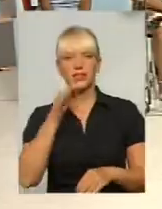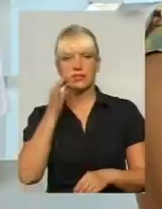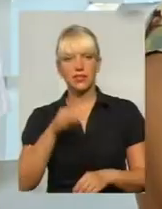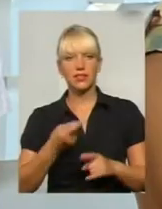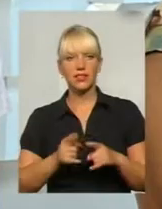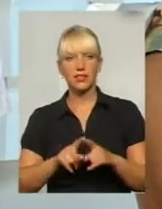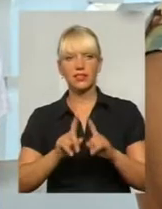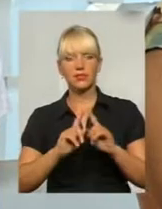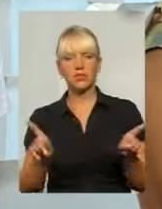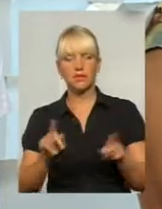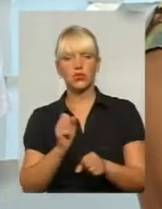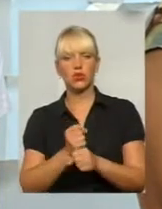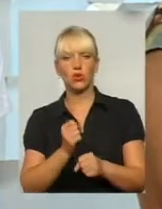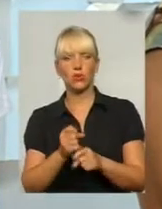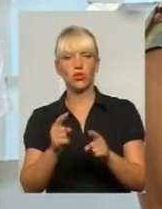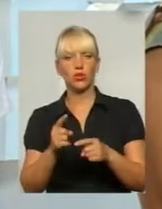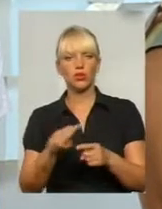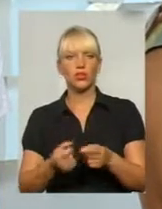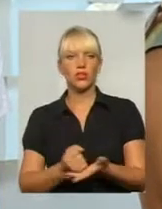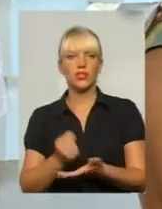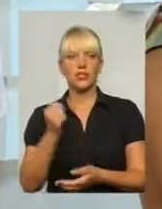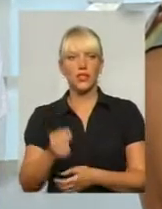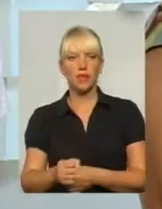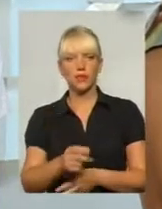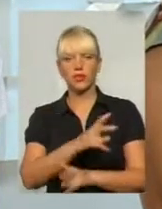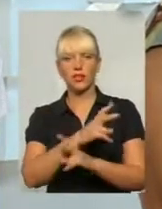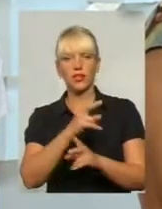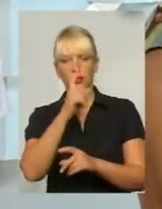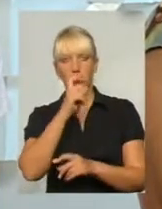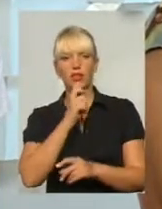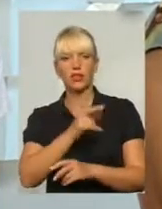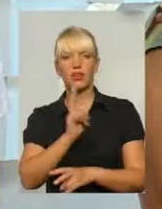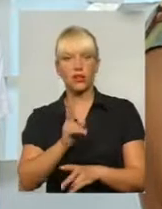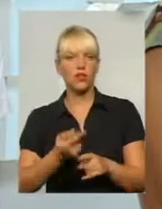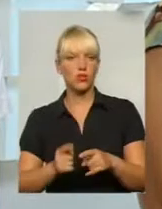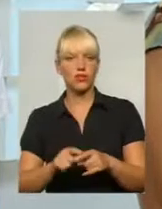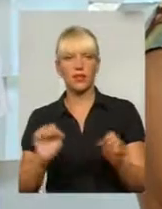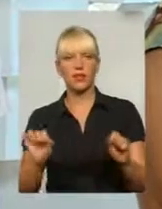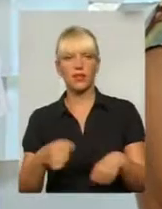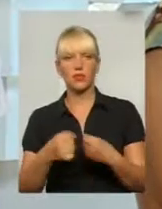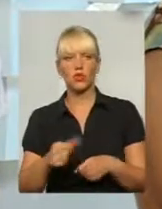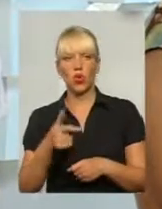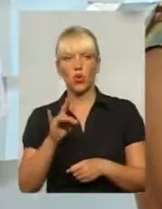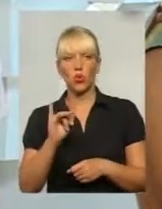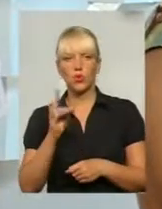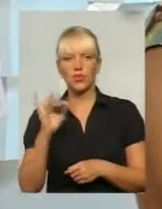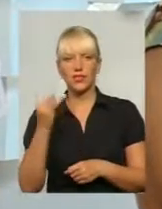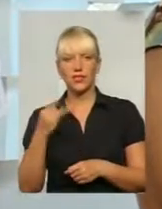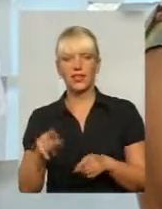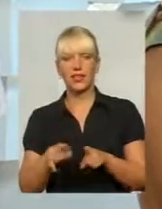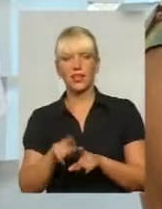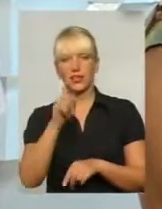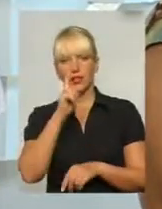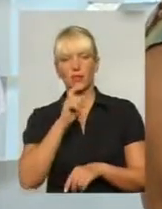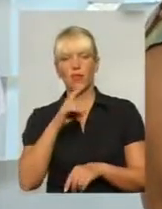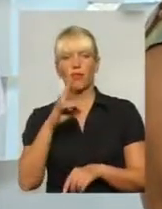специфічна робота і тому ставити попадя, кого там, це неможливо. От пан Гурський так і не зрозумів,